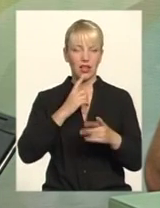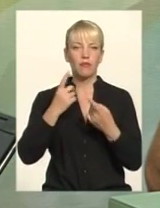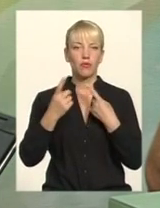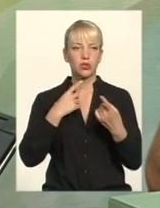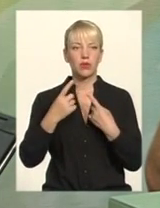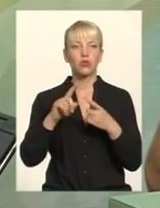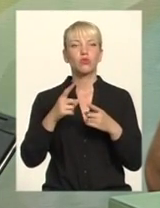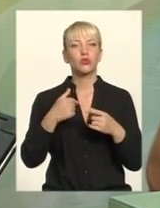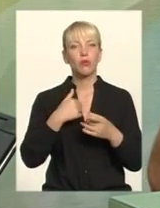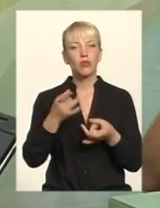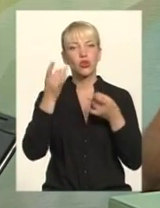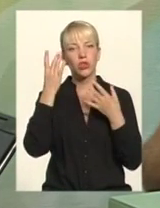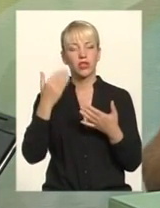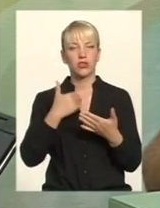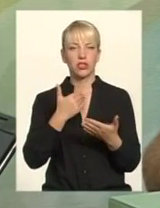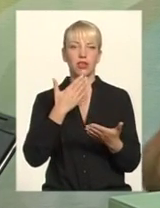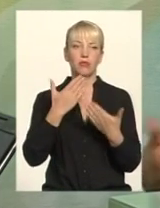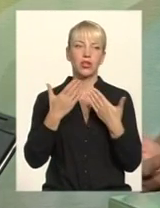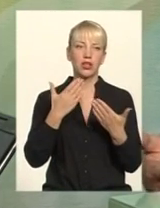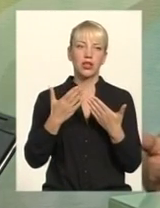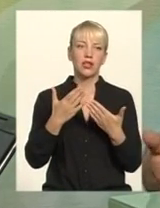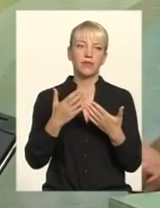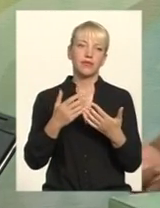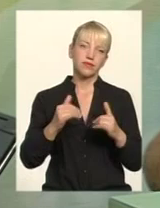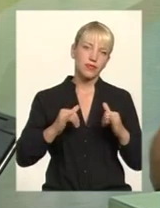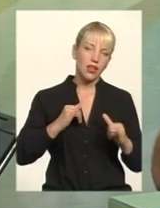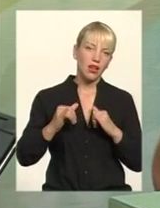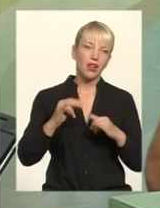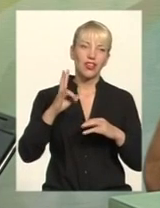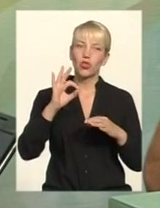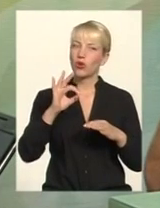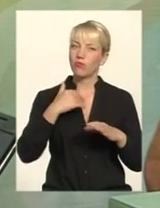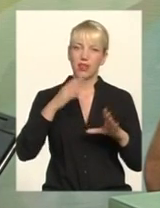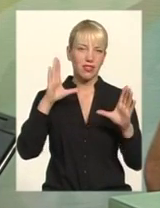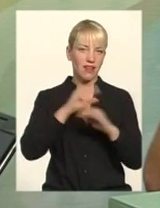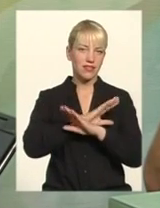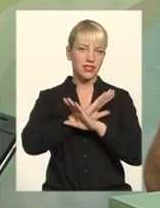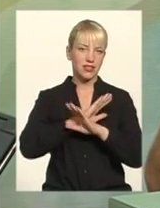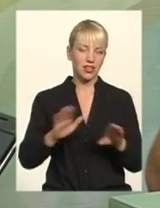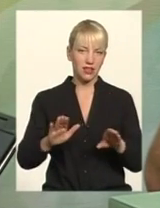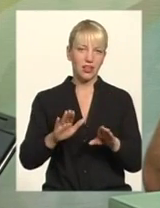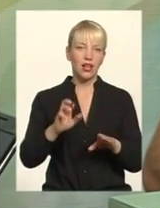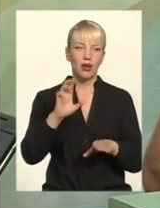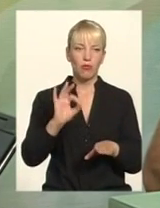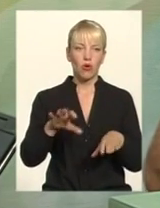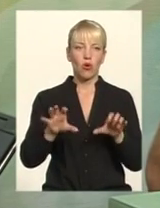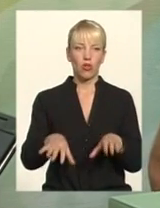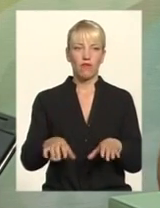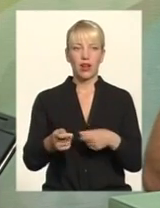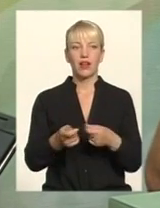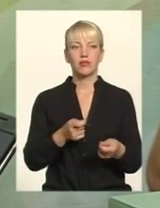толерантно хотіли підійти до острих питань, але толерантно все-таки Ну, на жаль, ми не встигли, тому що голова адміністрації